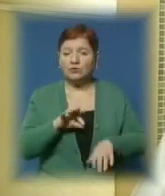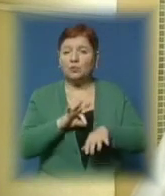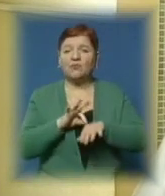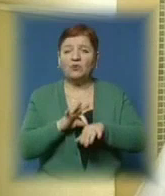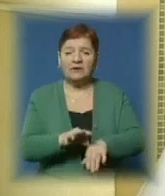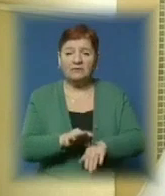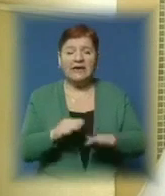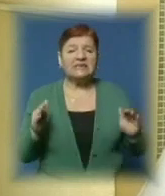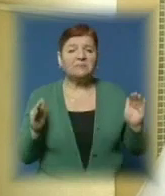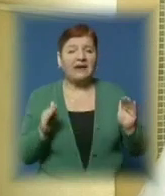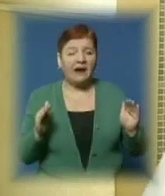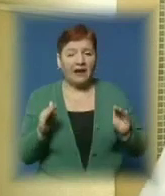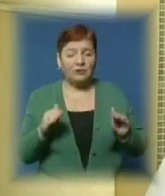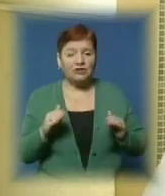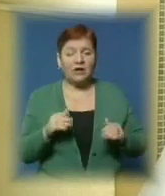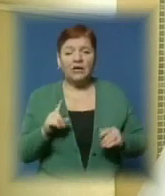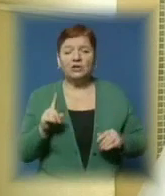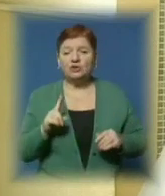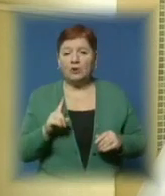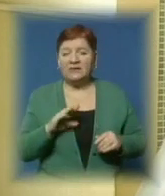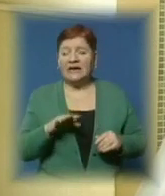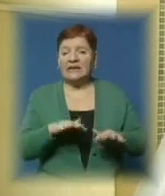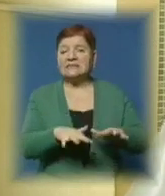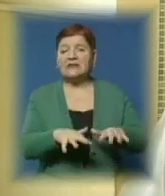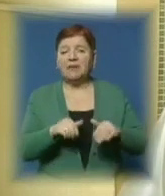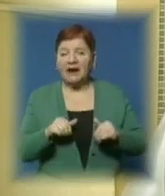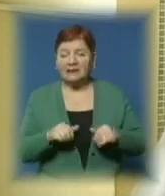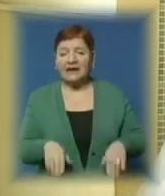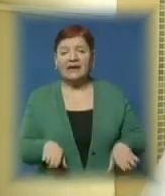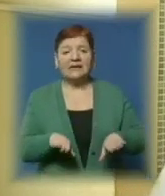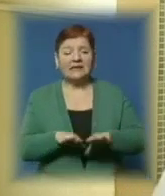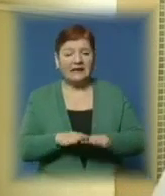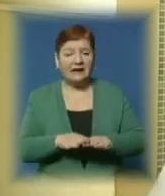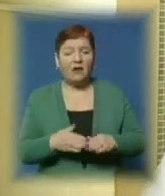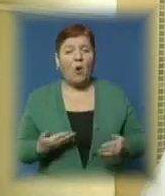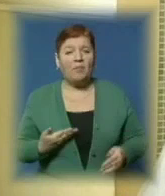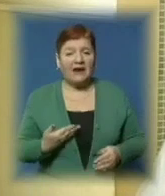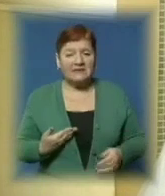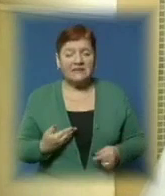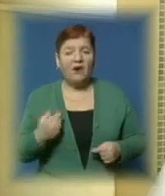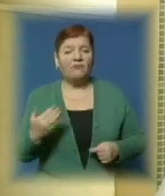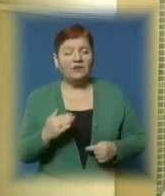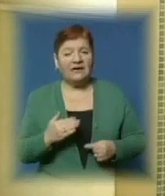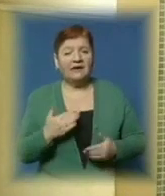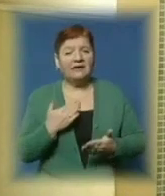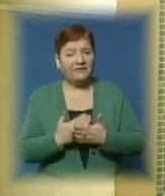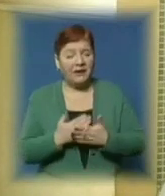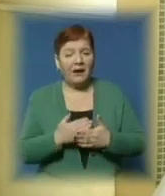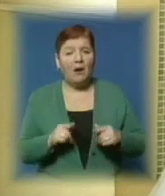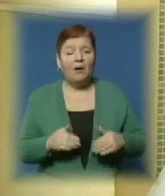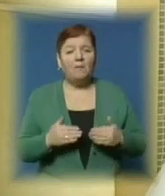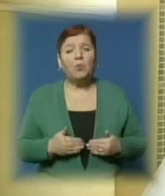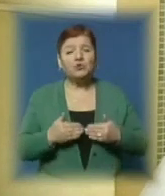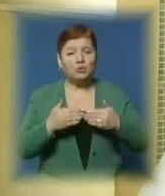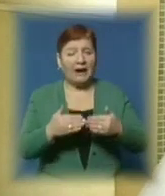органозберігаючих операцій, щоб молочної залозу не забирати. На менш травматичні операції, але по радикальності вони свої не поступаються